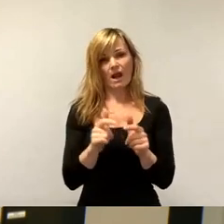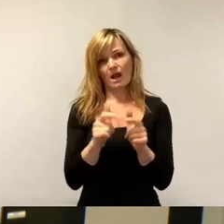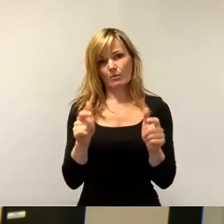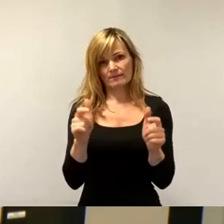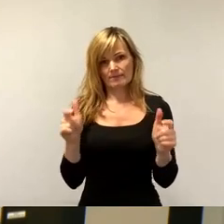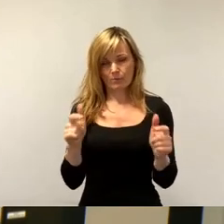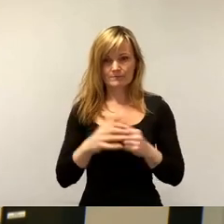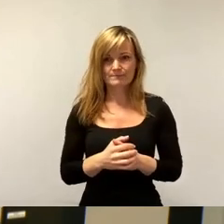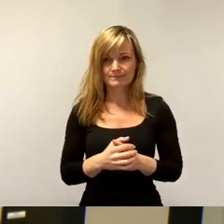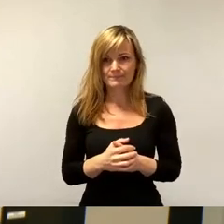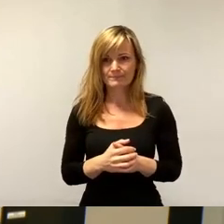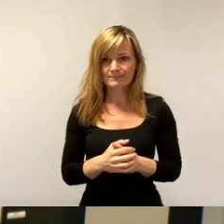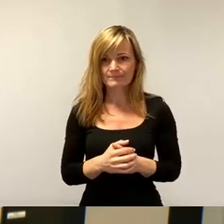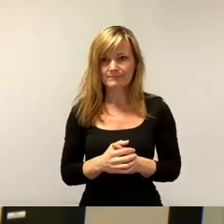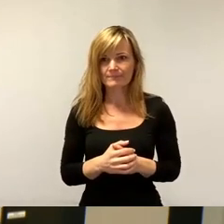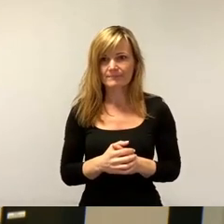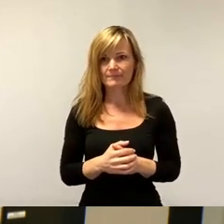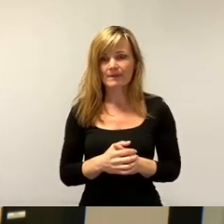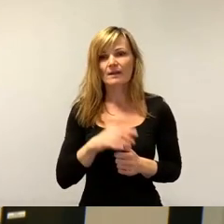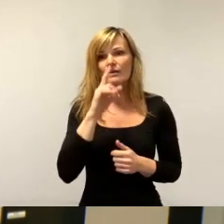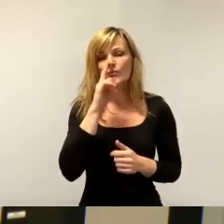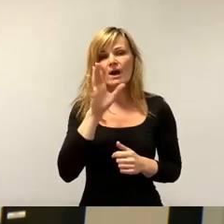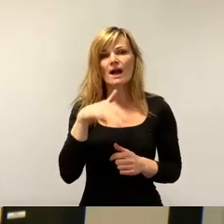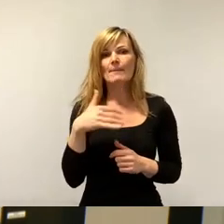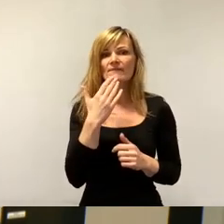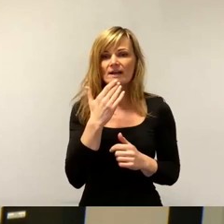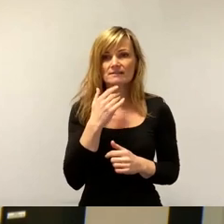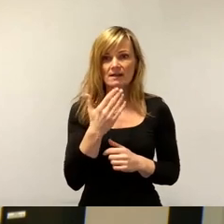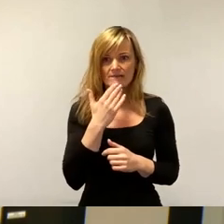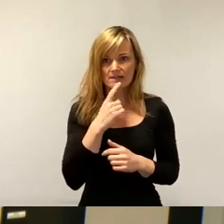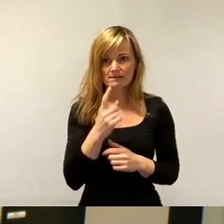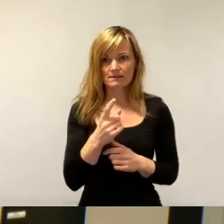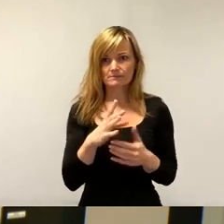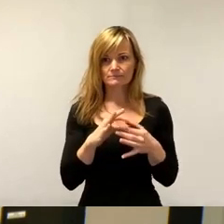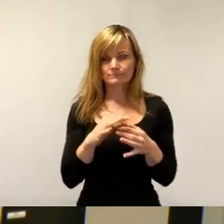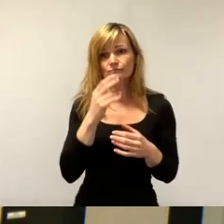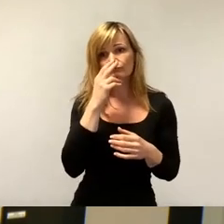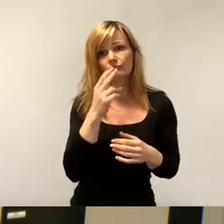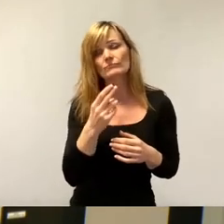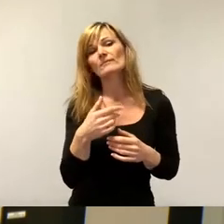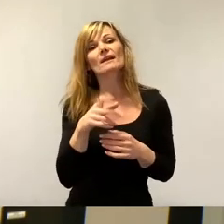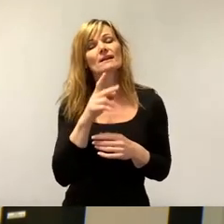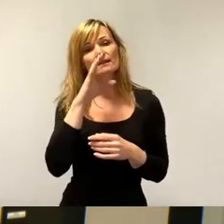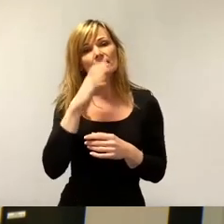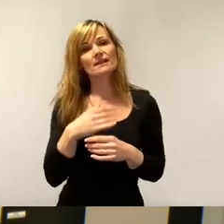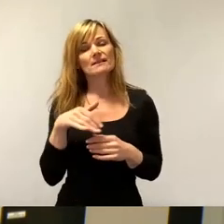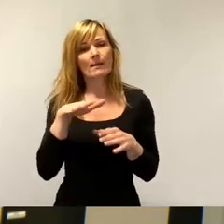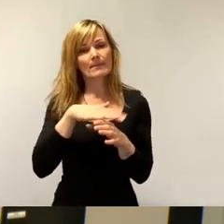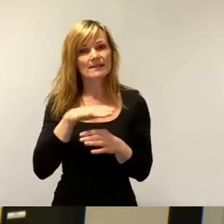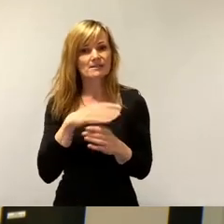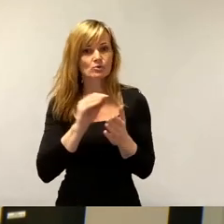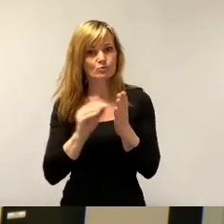sicherzustellen wie Abwasser und Wasser. Da geht es eben auch um Wohnen, da geht es um Kita-Plätze, um Schulplätze oder um den Verkehr.